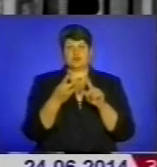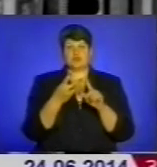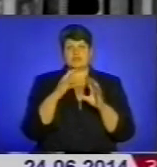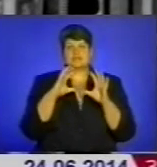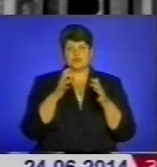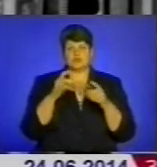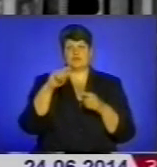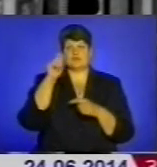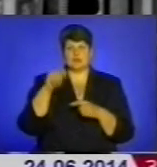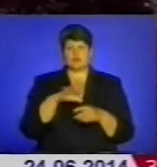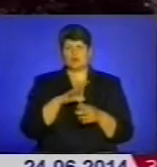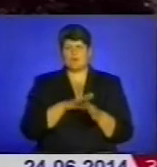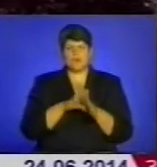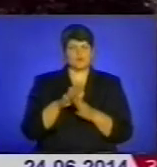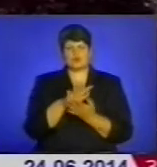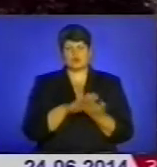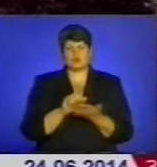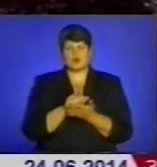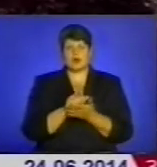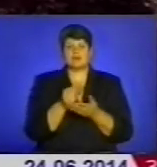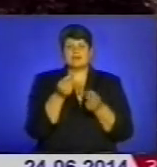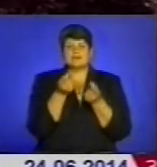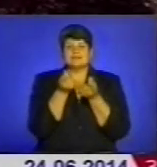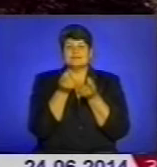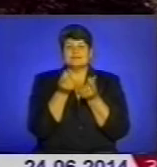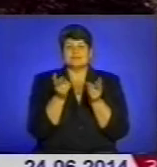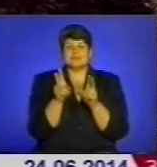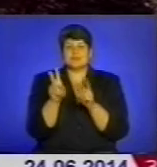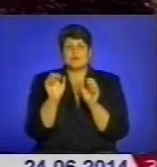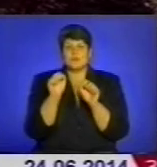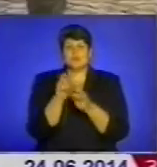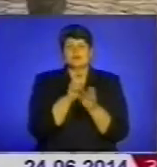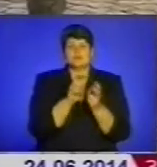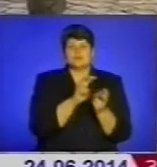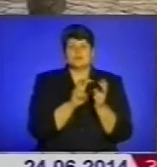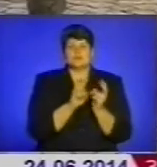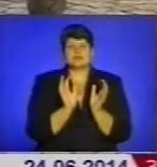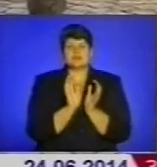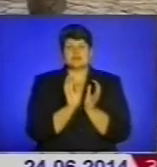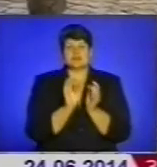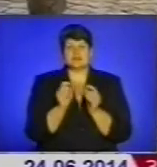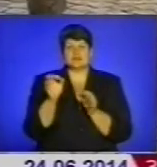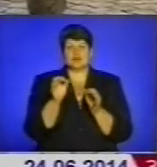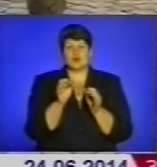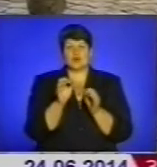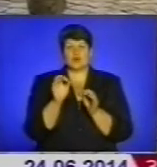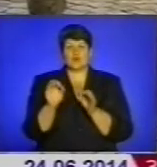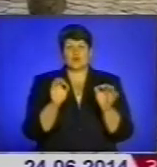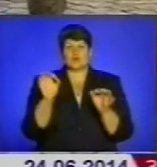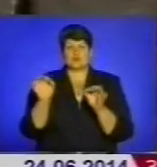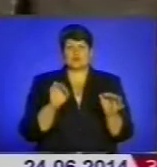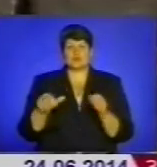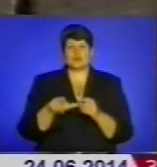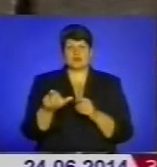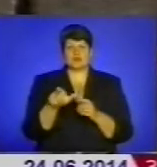повністю зруйноване. Проте залишки старого Тернополя ще можна відшукати. Збереглися шматки доріг із бруківкою,